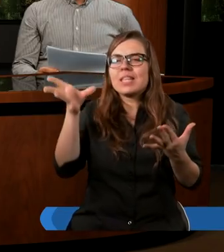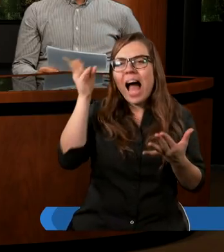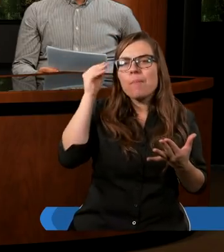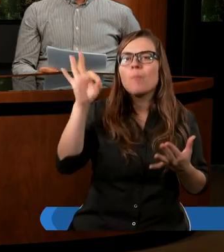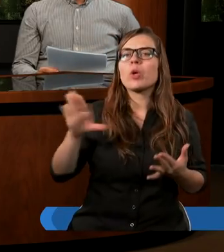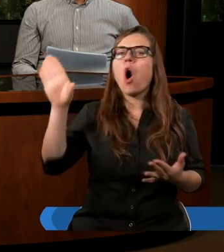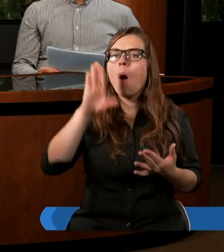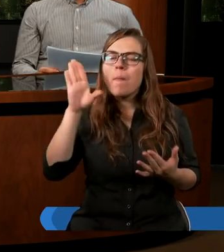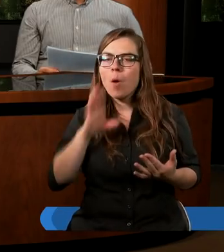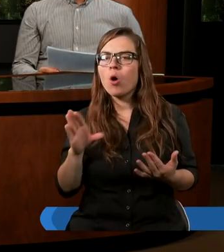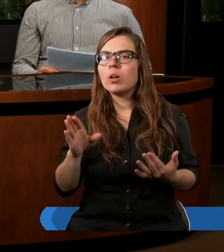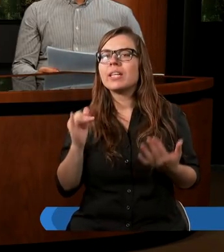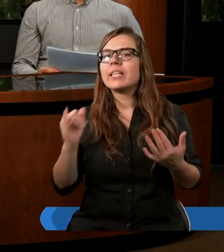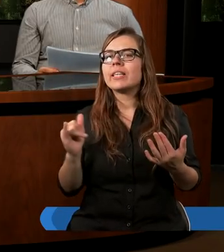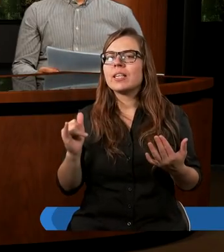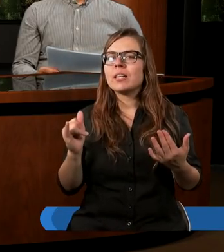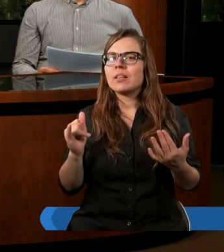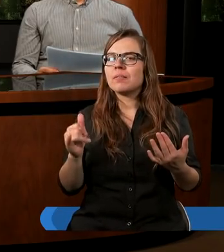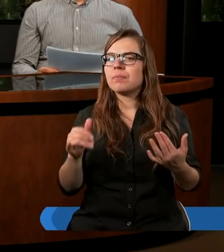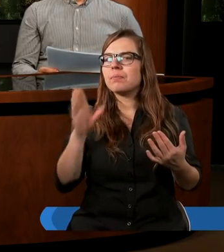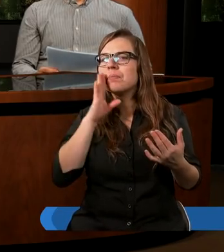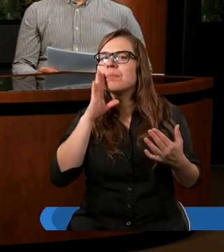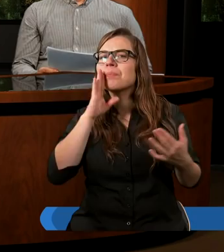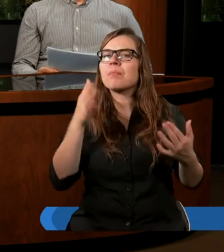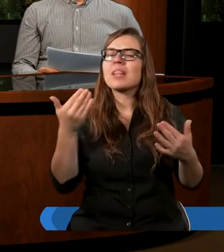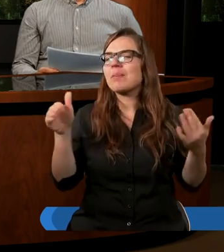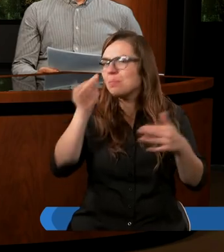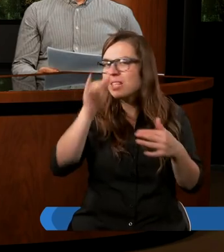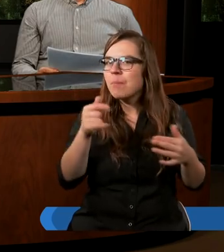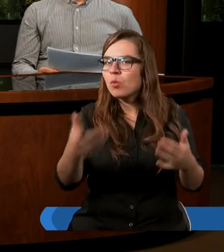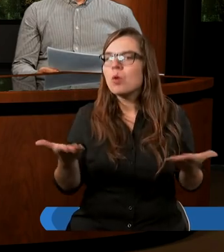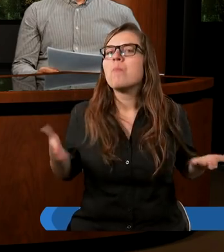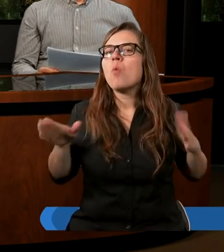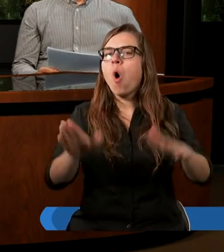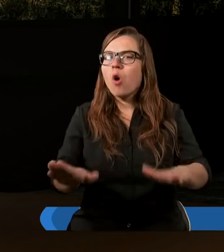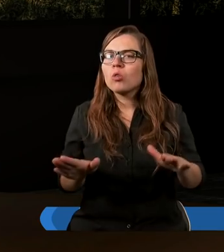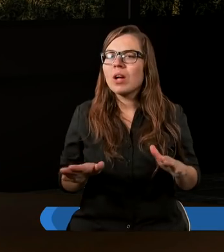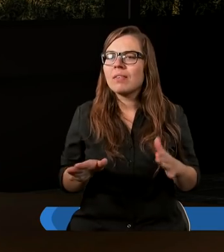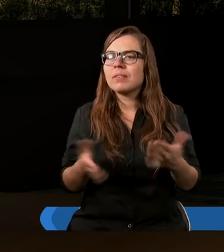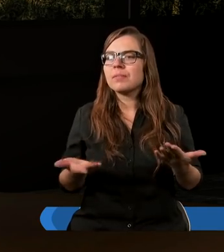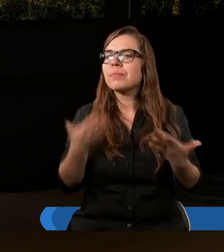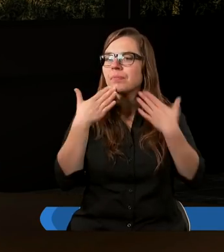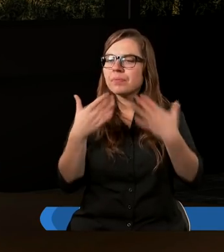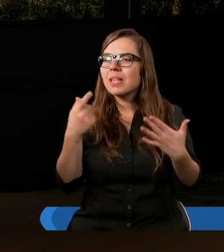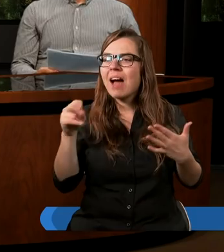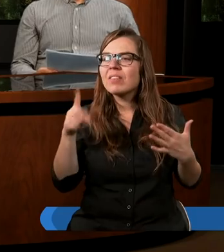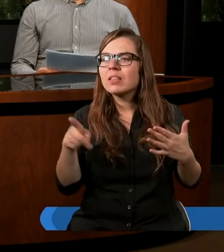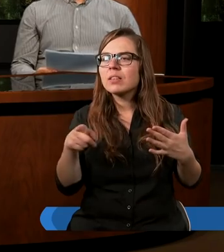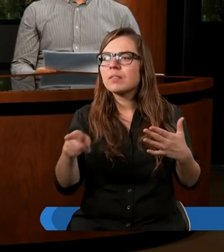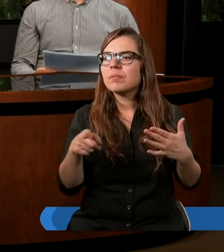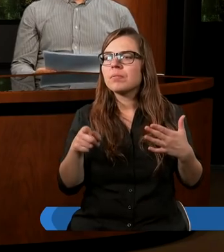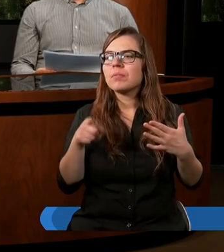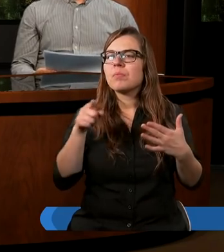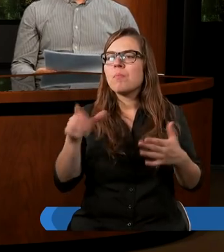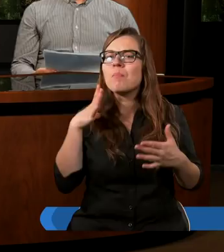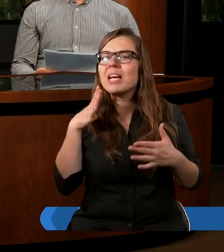o Bogu i Bóg im nie mógł błogosławić. Tak, dziękuję. Dawid, proszę. Skutkiem może też